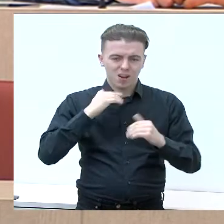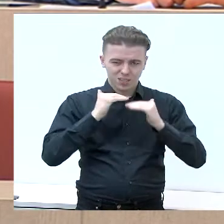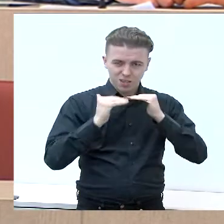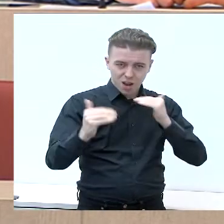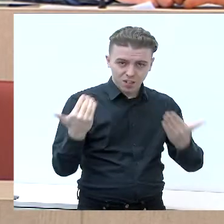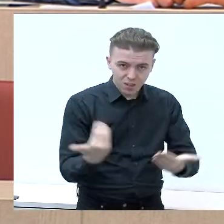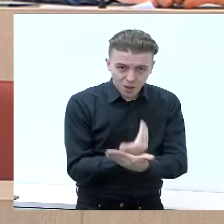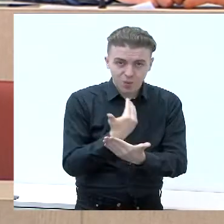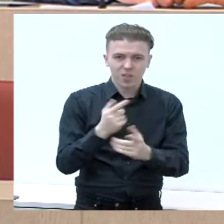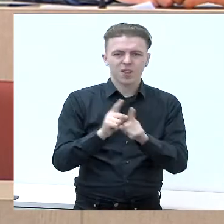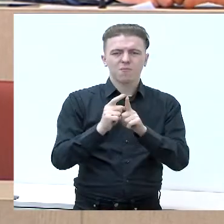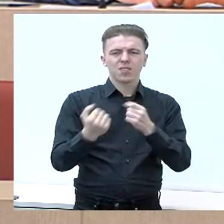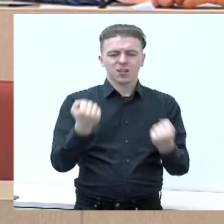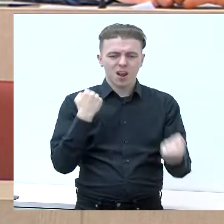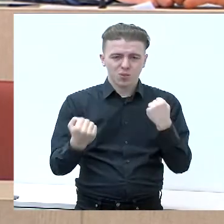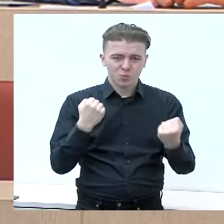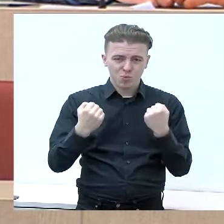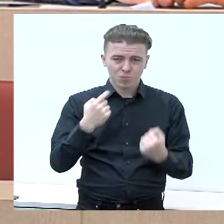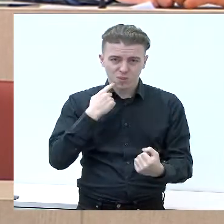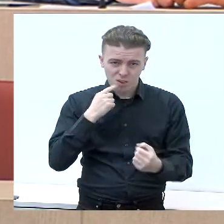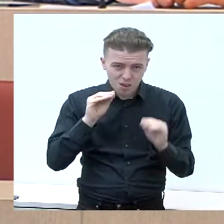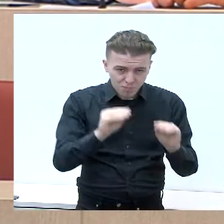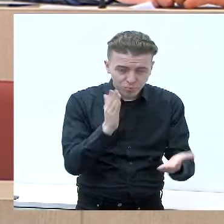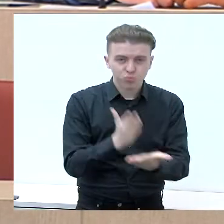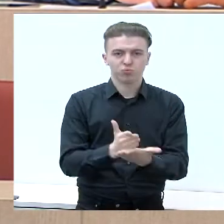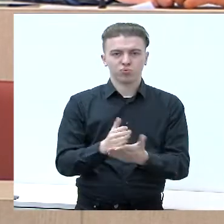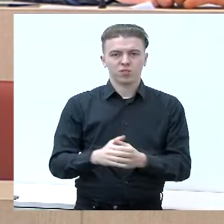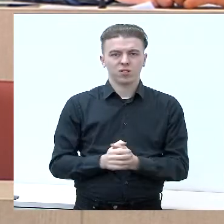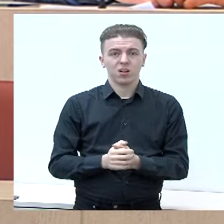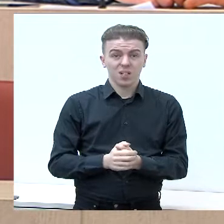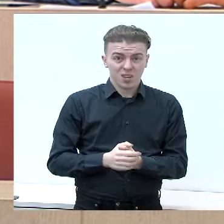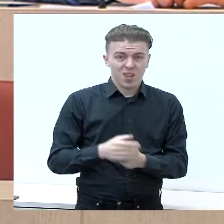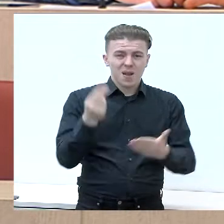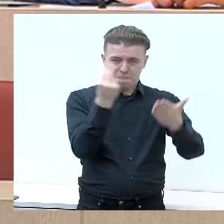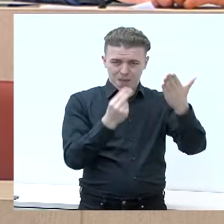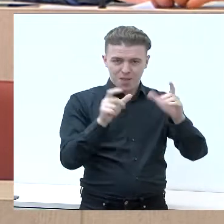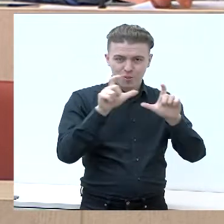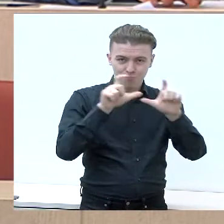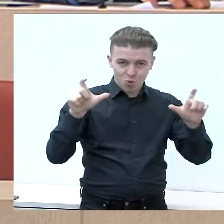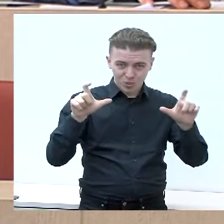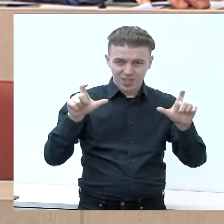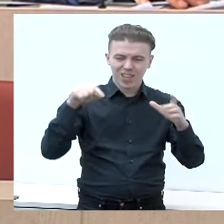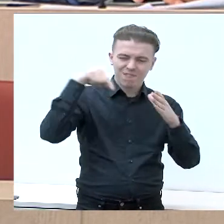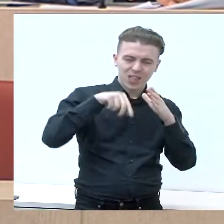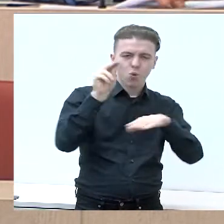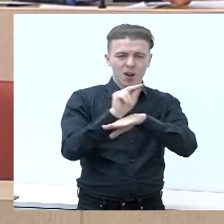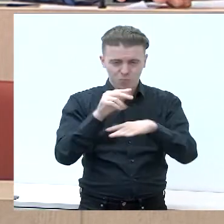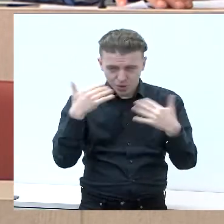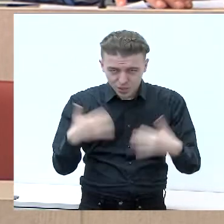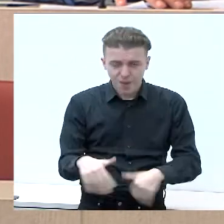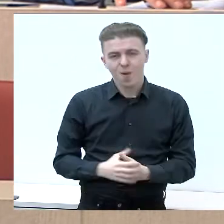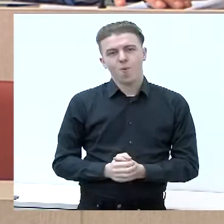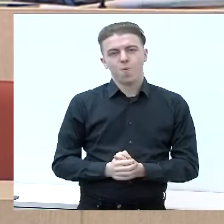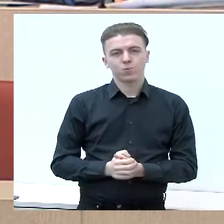pat treniruoklių salė įrengta. Atlikta meno mokyklos vidaus remonto darbai